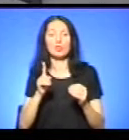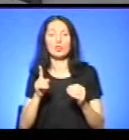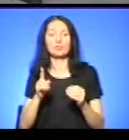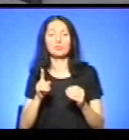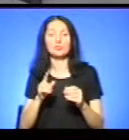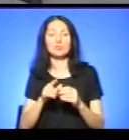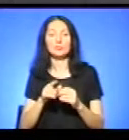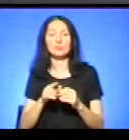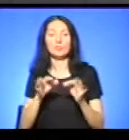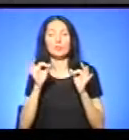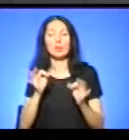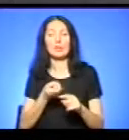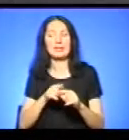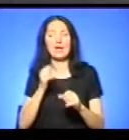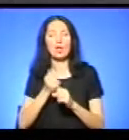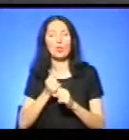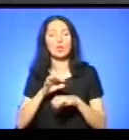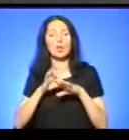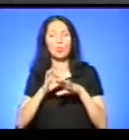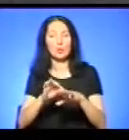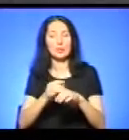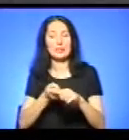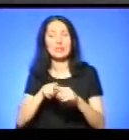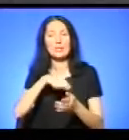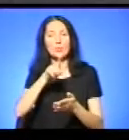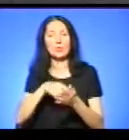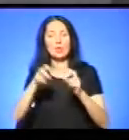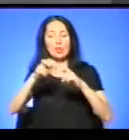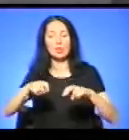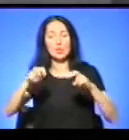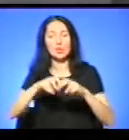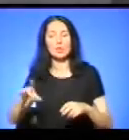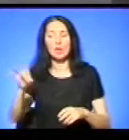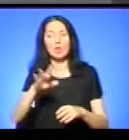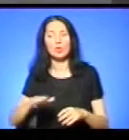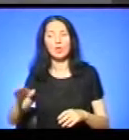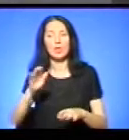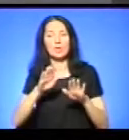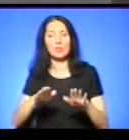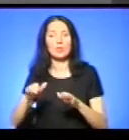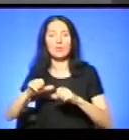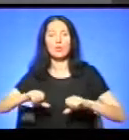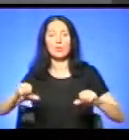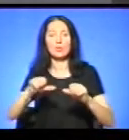Насправді, річна робота проводиться. І ці питання розглядаються на регіональних, на місцевих комісіях техногенно-екологічної безпеки та